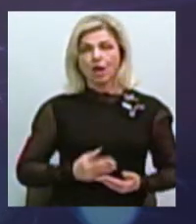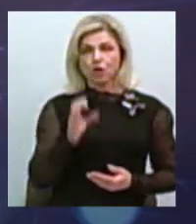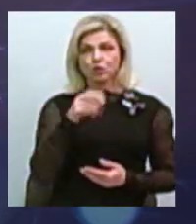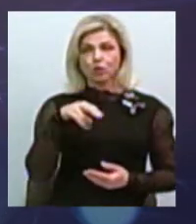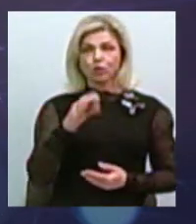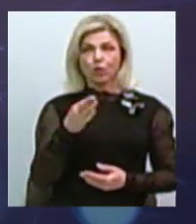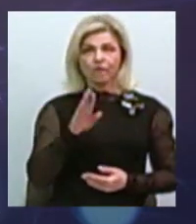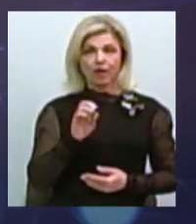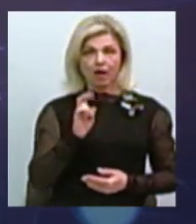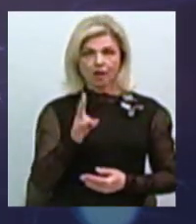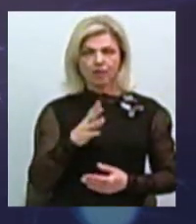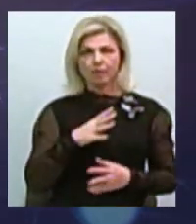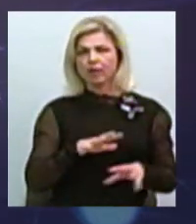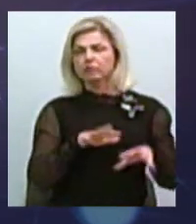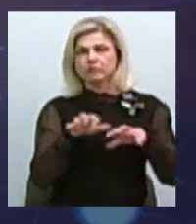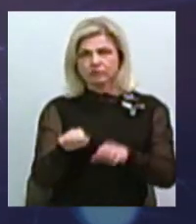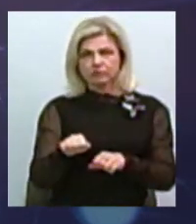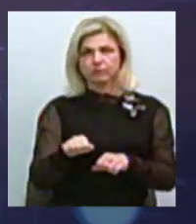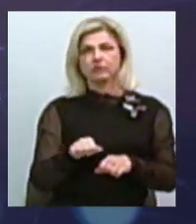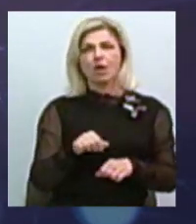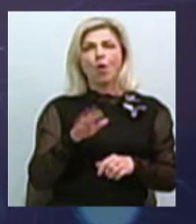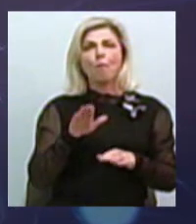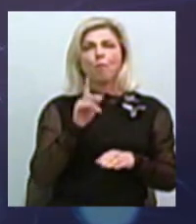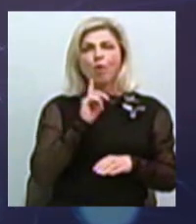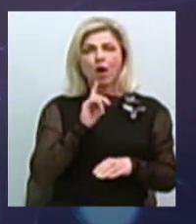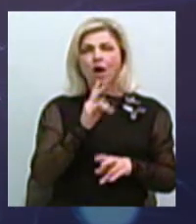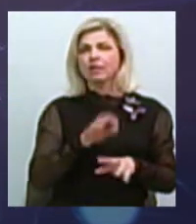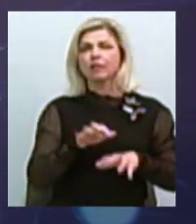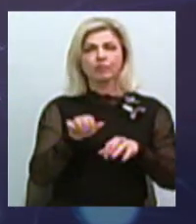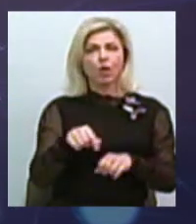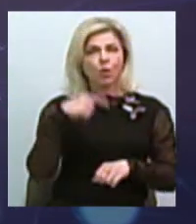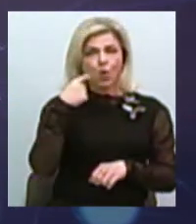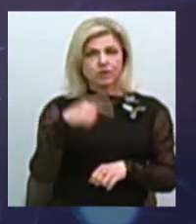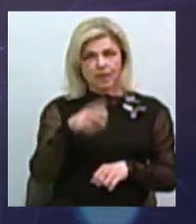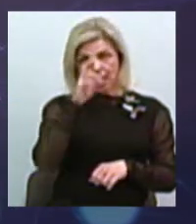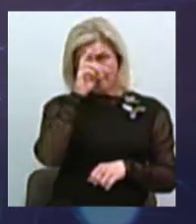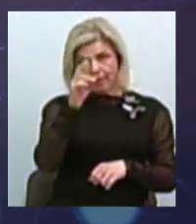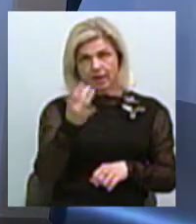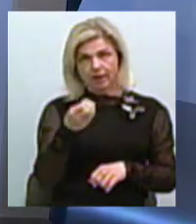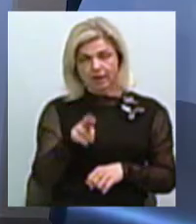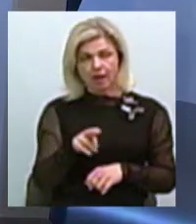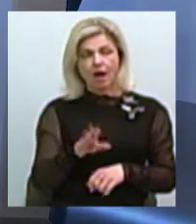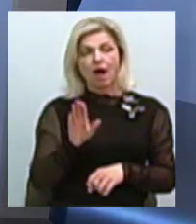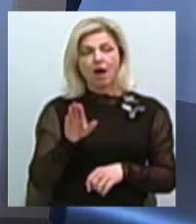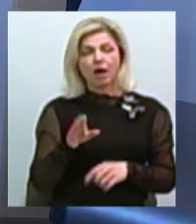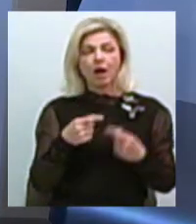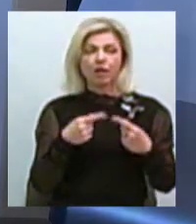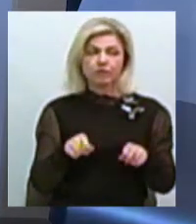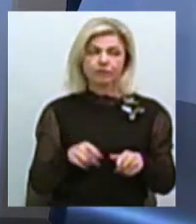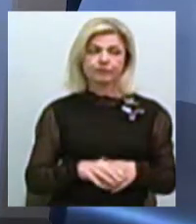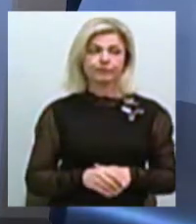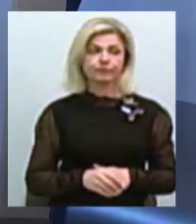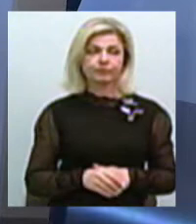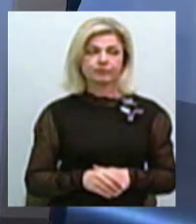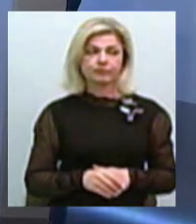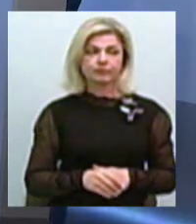тривалі набіги кочівників, поки не прийшла Російська імперія у XVIII столітті, а в іншому 12 кілометрів від Миколаєва.